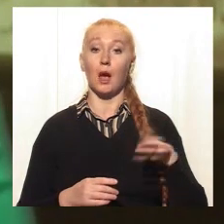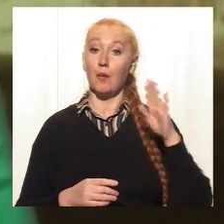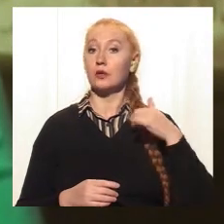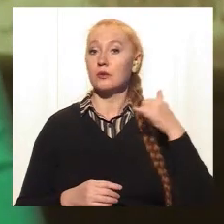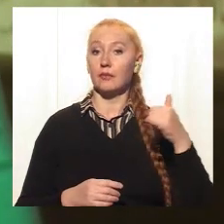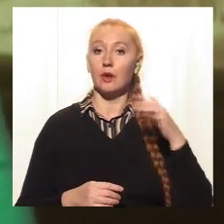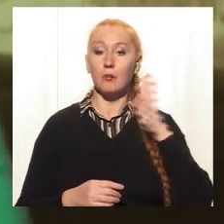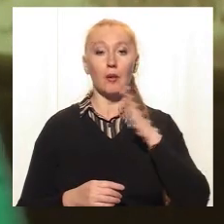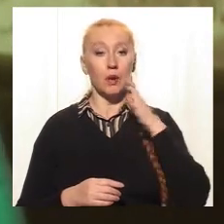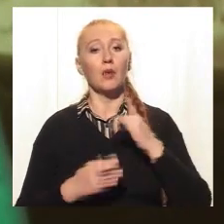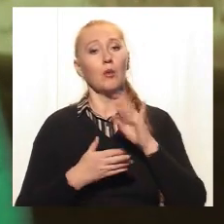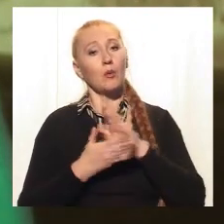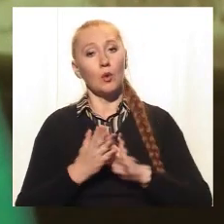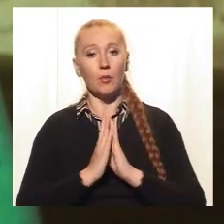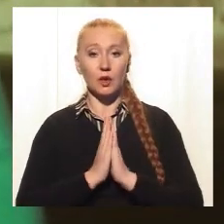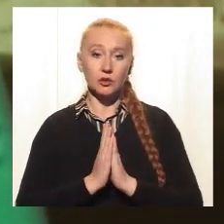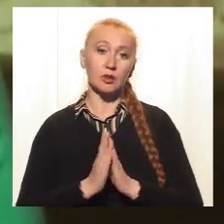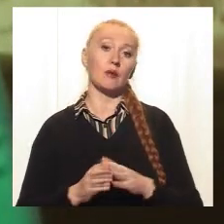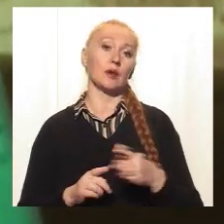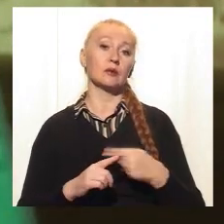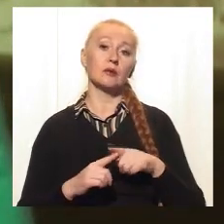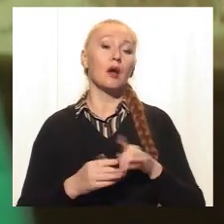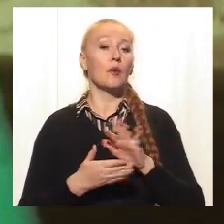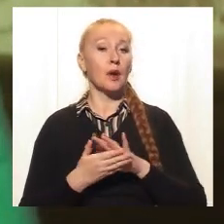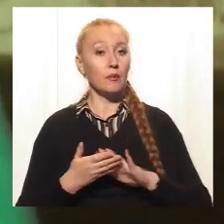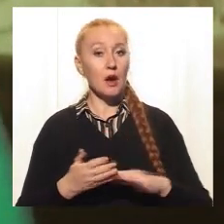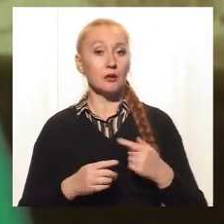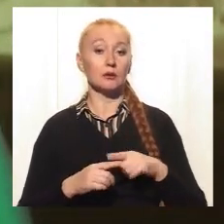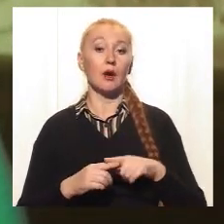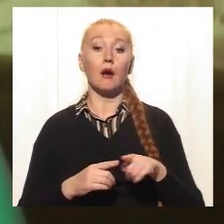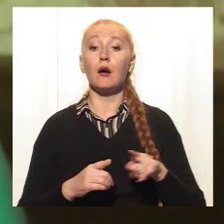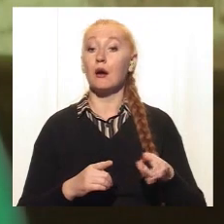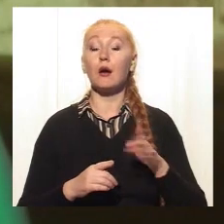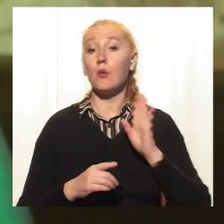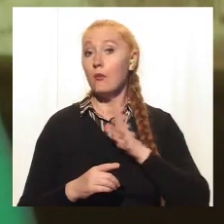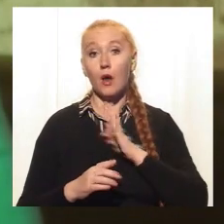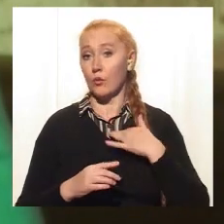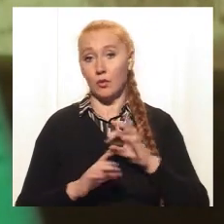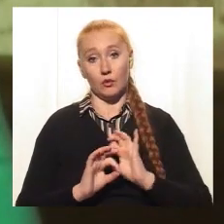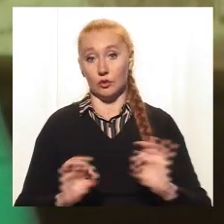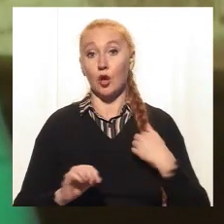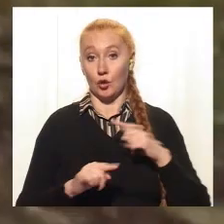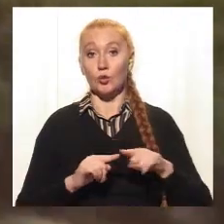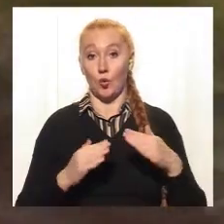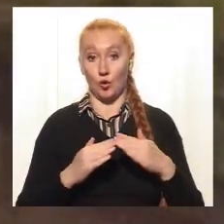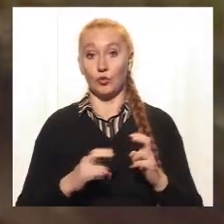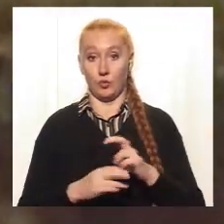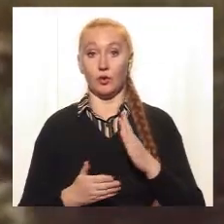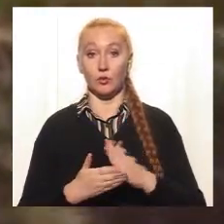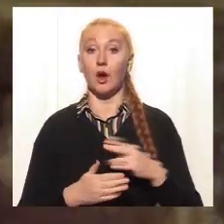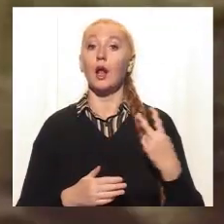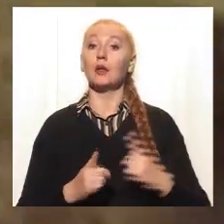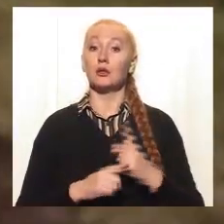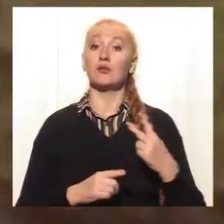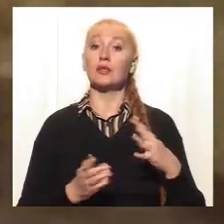батьків, просили пробачення, казали, вибачте нас. А він подумав, мама, в мене все чудово, я скоро буду вдома. З 29